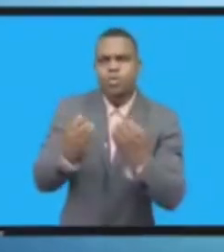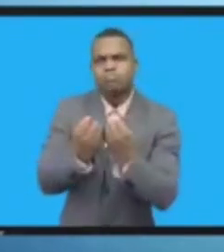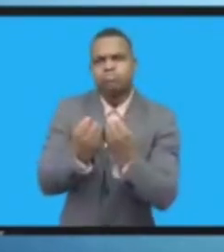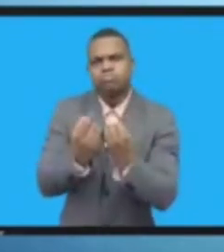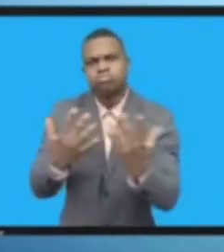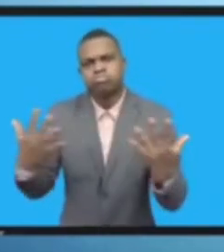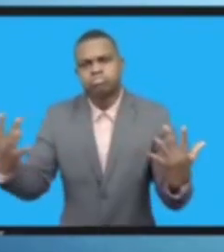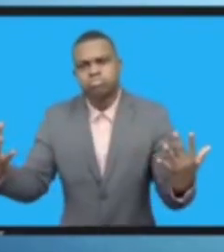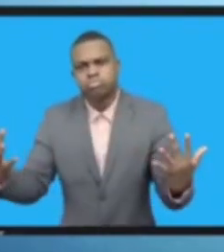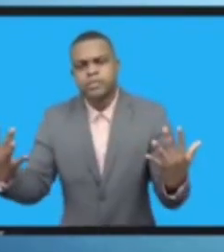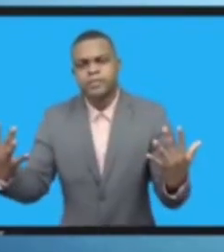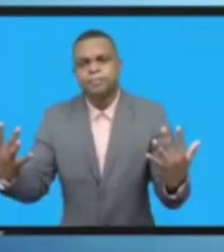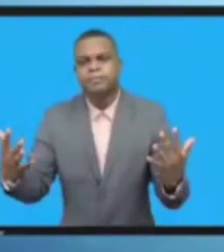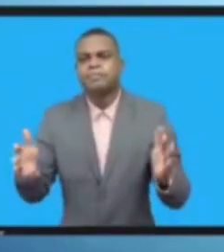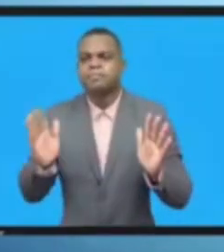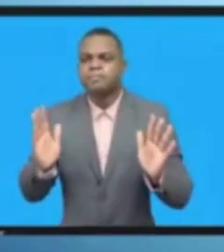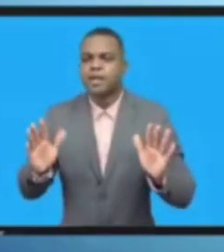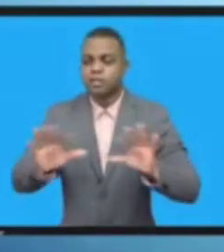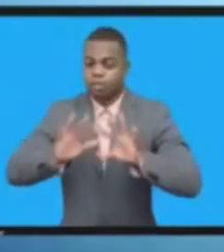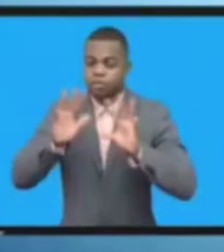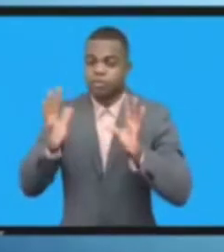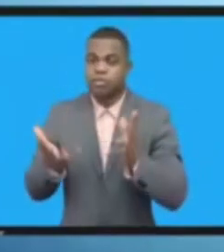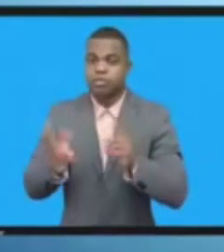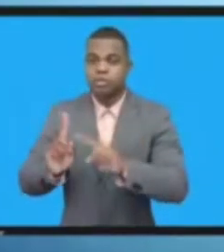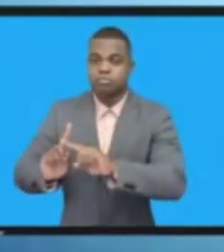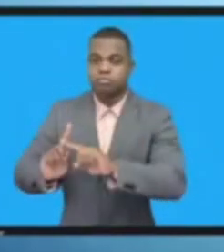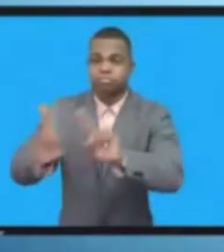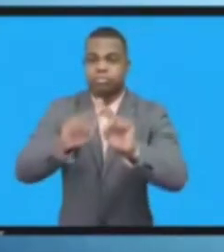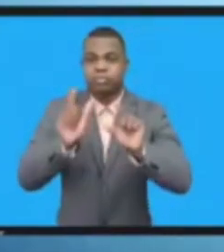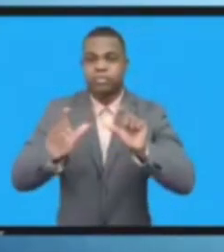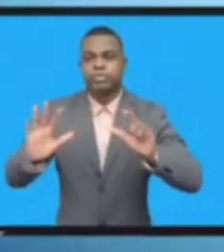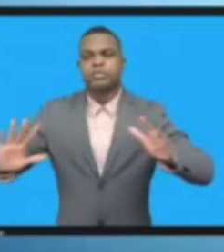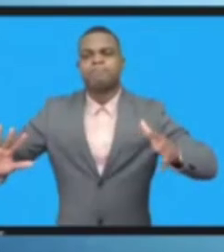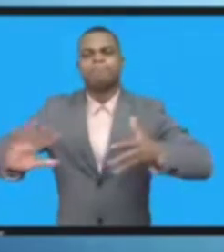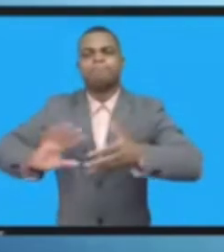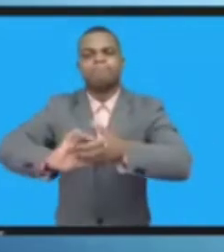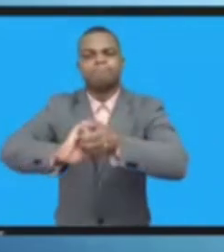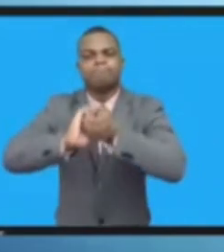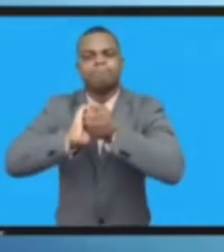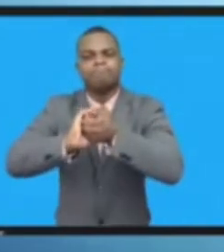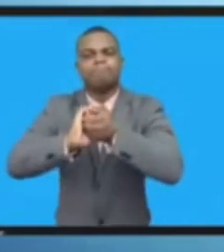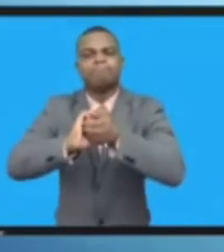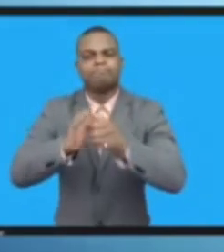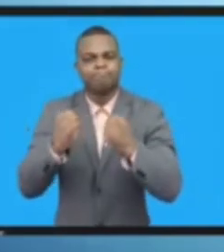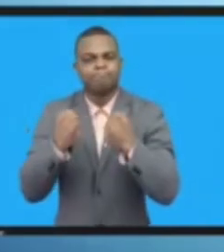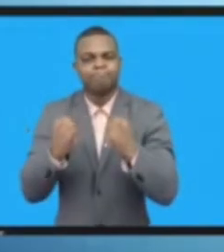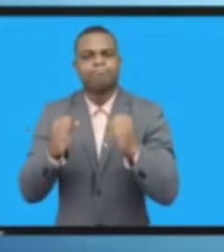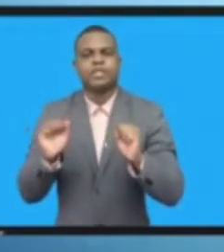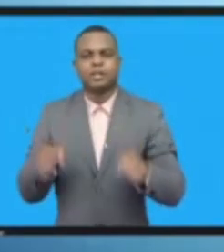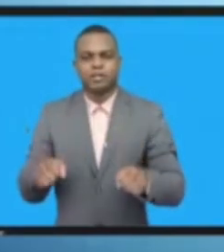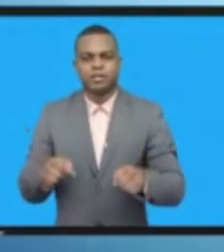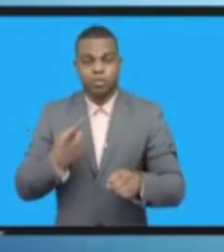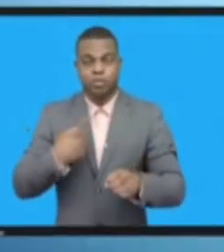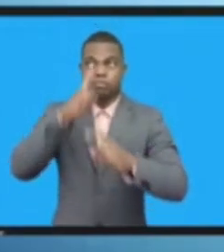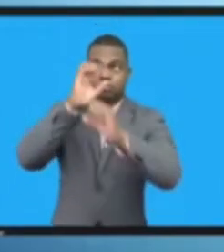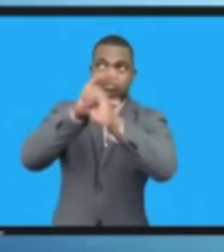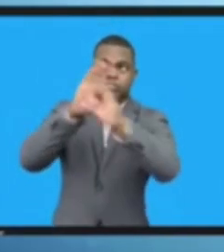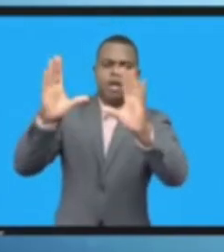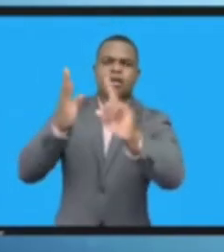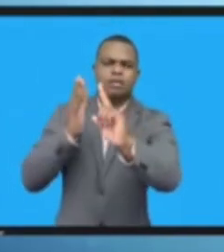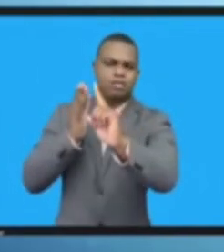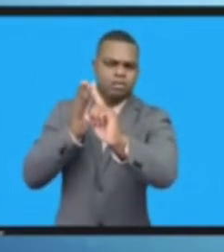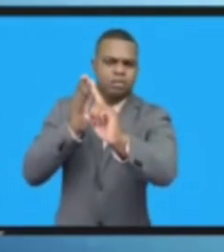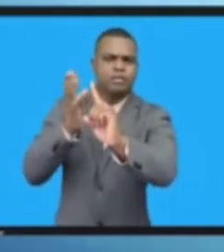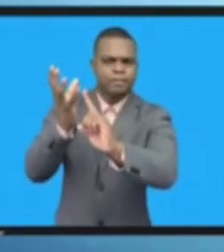ونحتاج أن نعتنقها علينا أن نعتنقها كمجتمع عالمي لأنه عدم